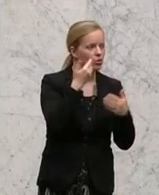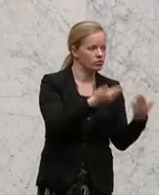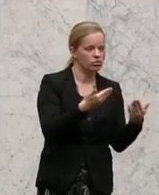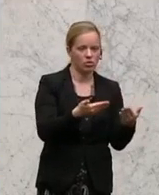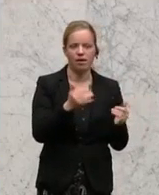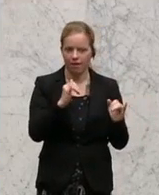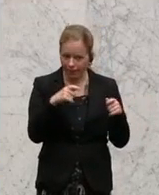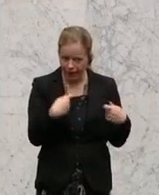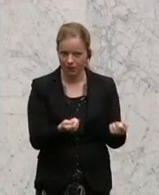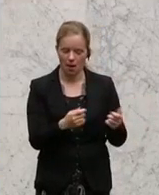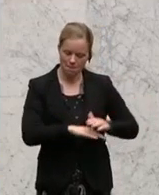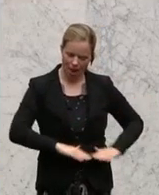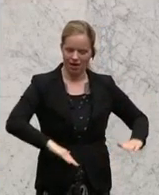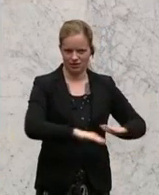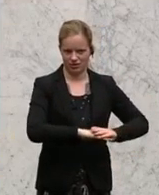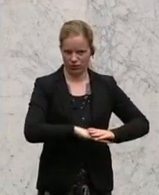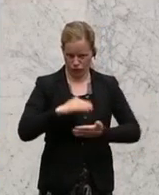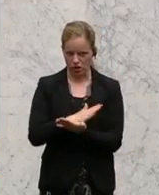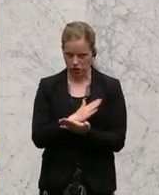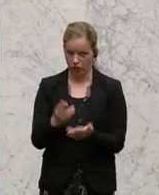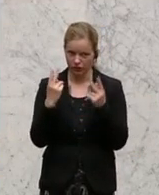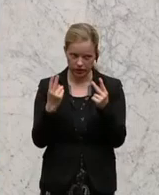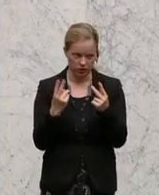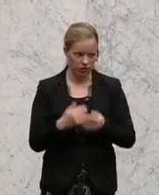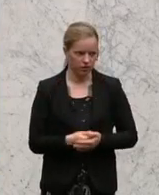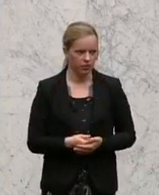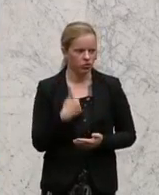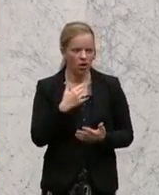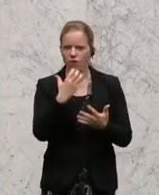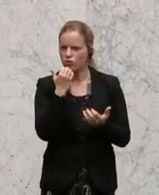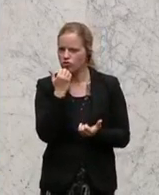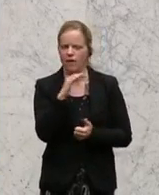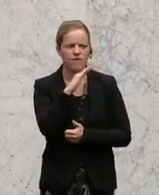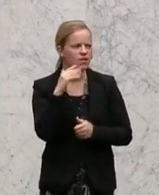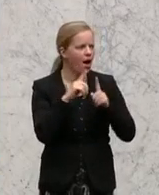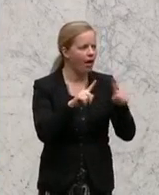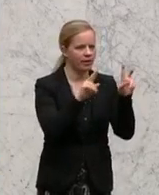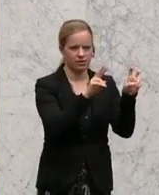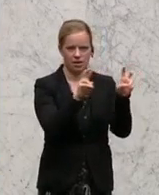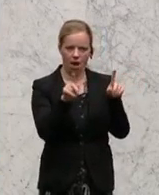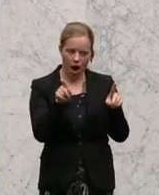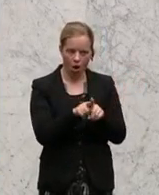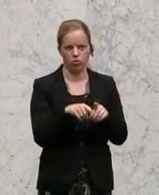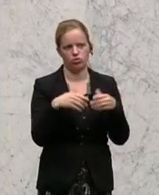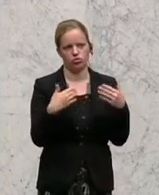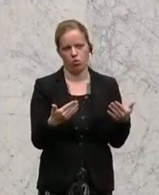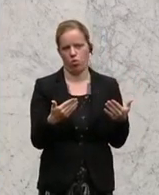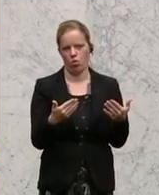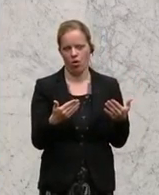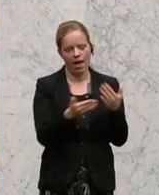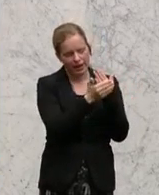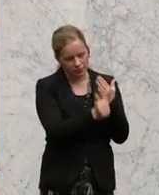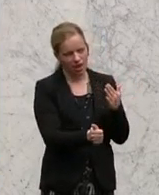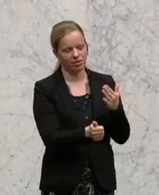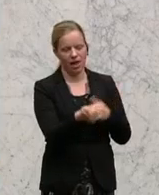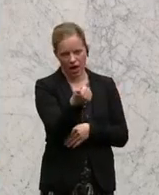muss selbstverständlich unsere Basis sein. Und im Übrigen würde ich mir wünschen, wenn bei vielen anderen Themenbereichen auch so auf die Einschätzungen